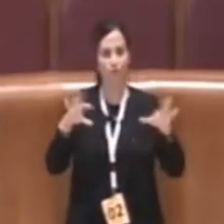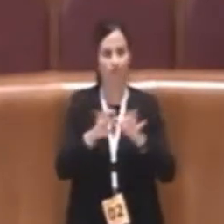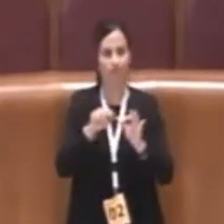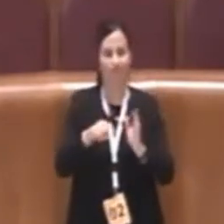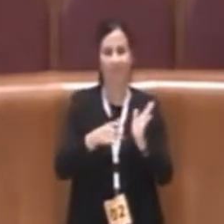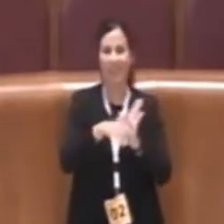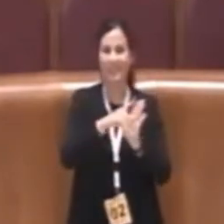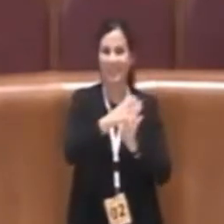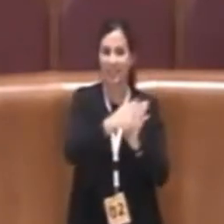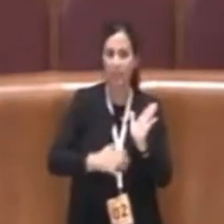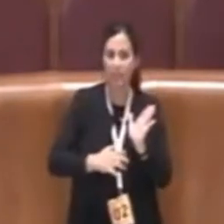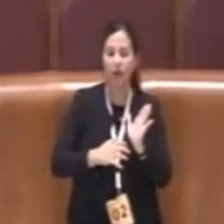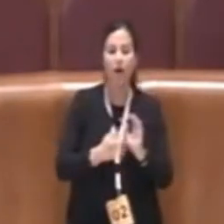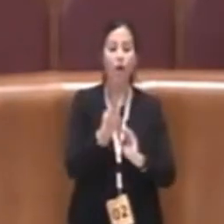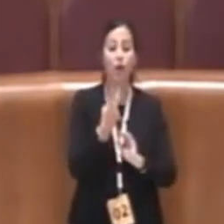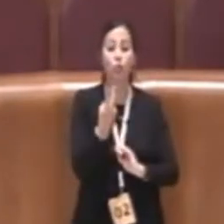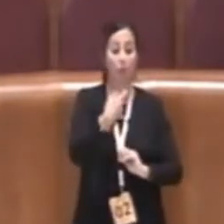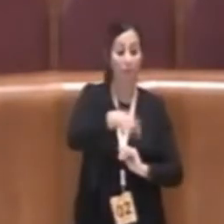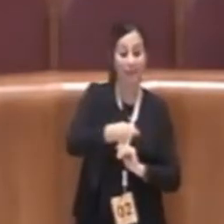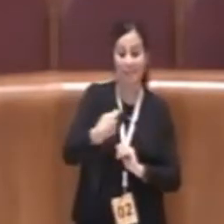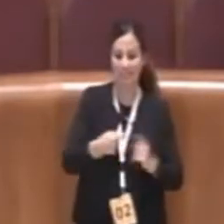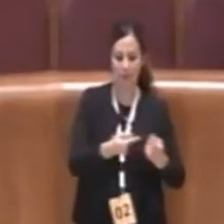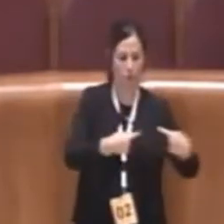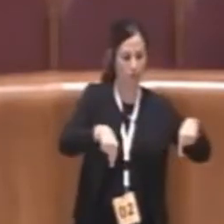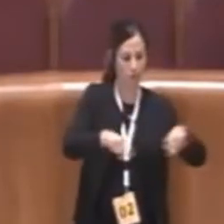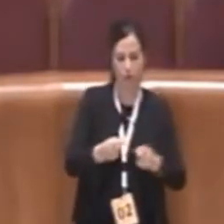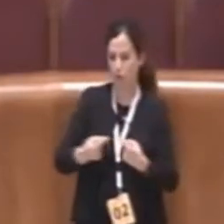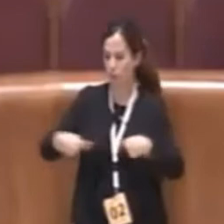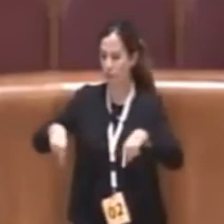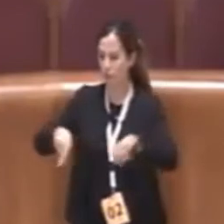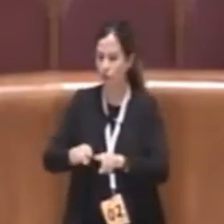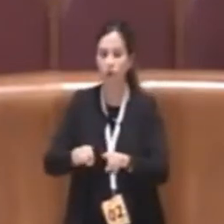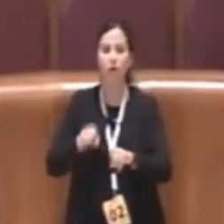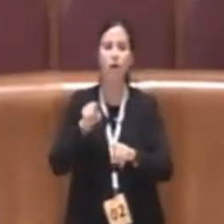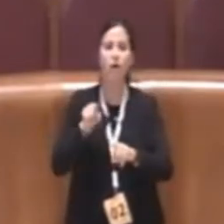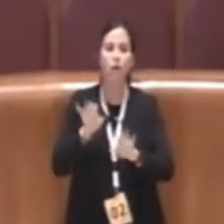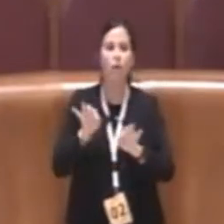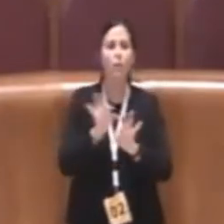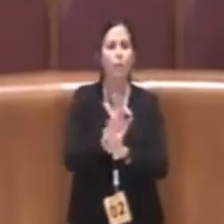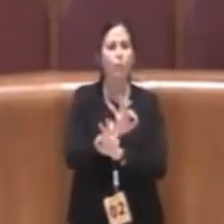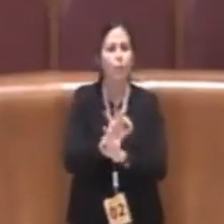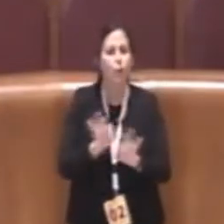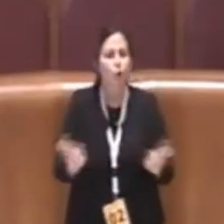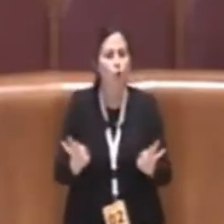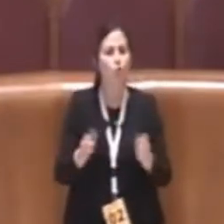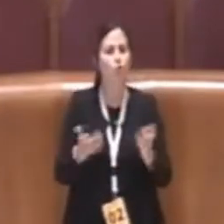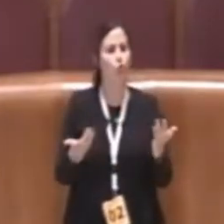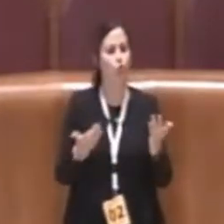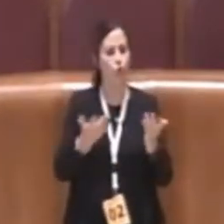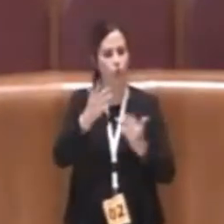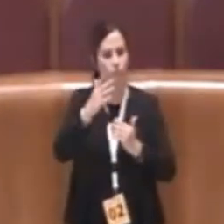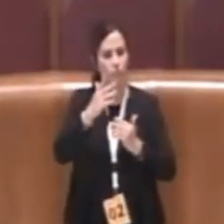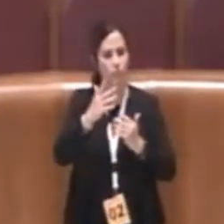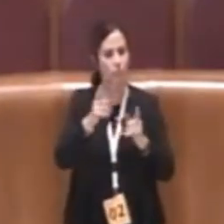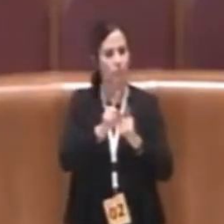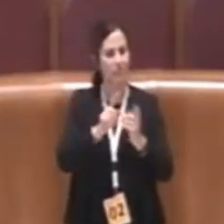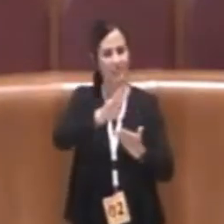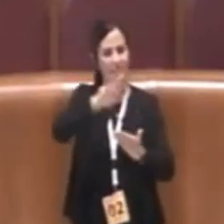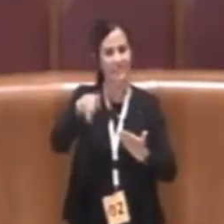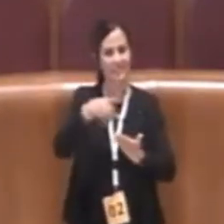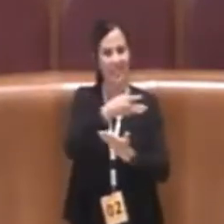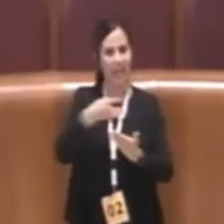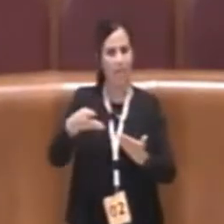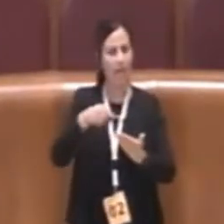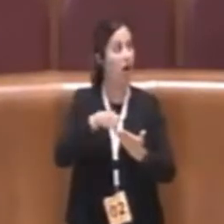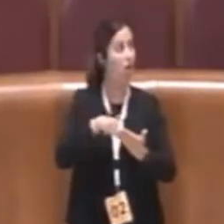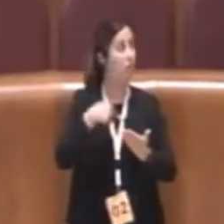Commissioni si sono premurate di portare in Commissione uno schema che, visto che siamo qui in diretta, faccio vedere a